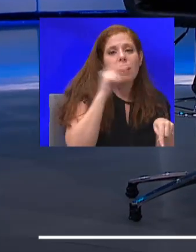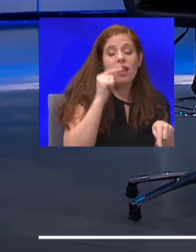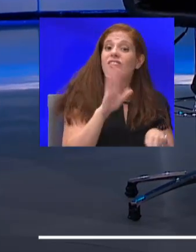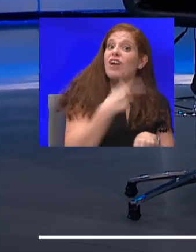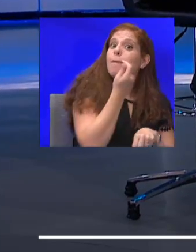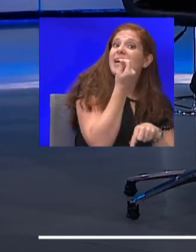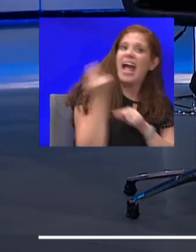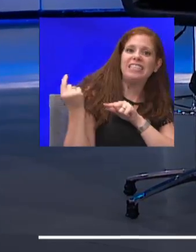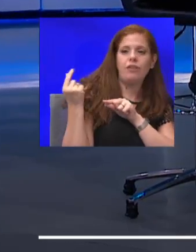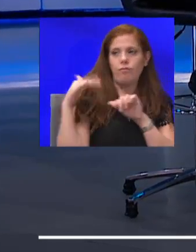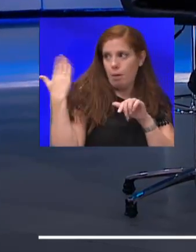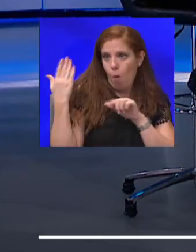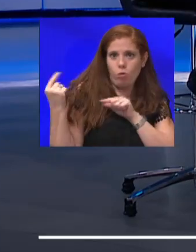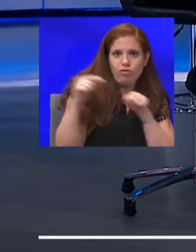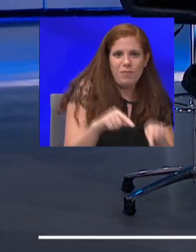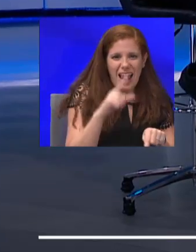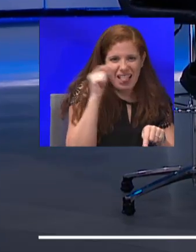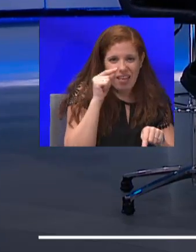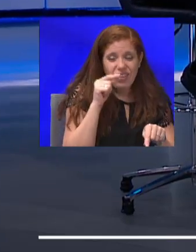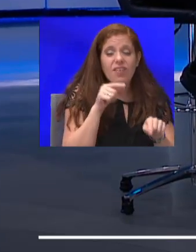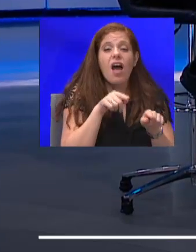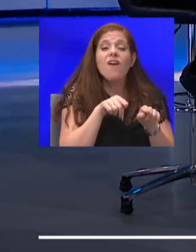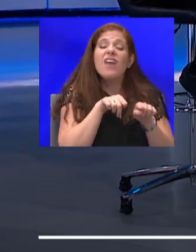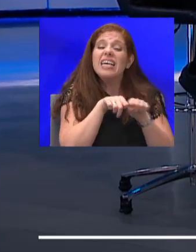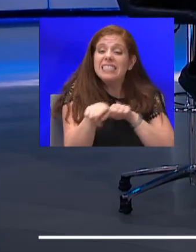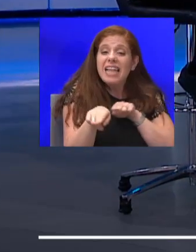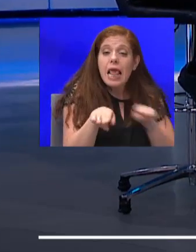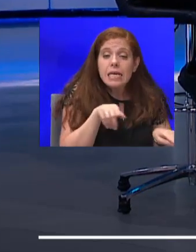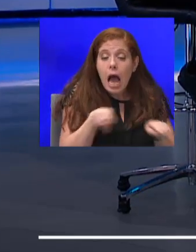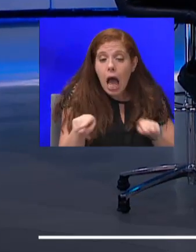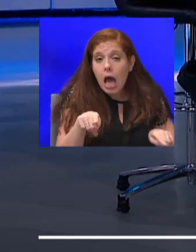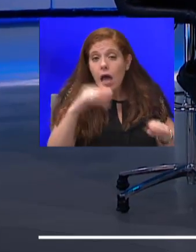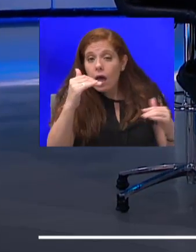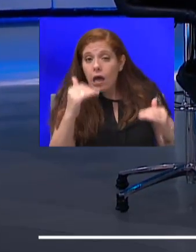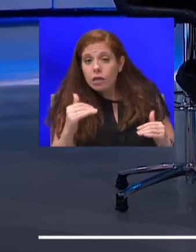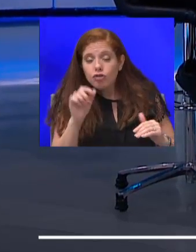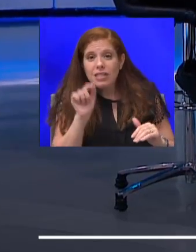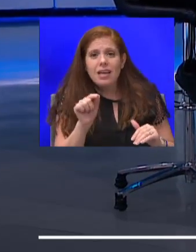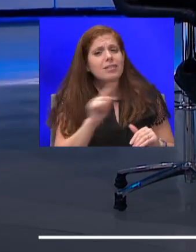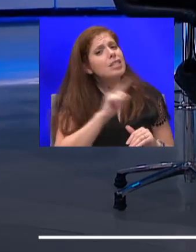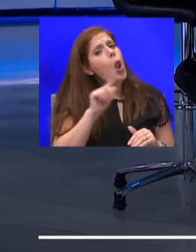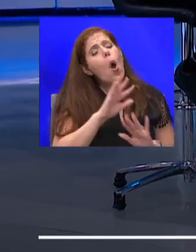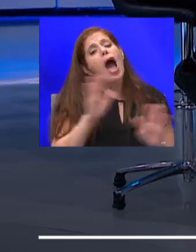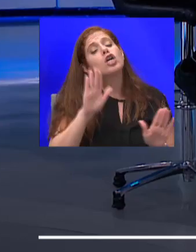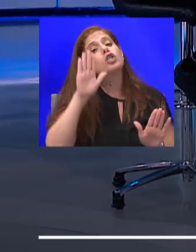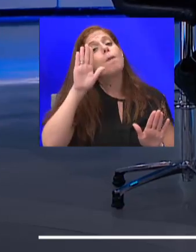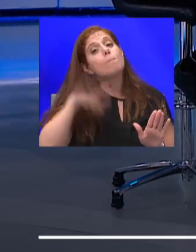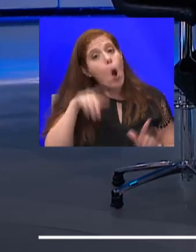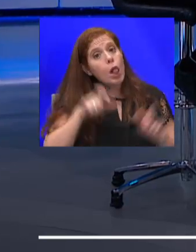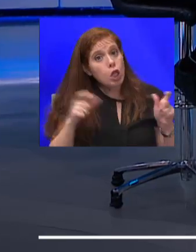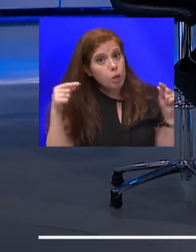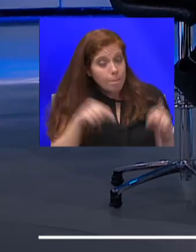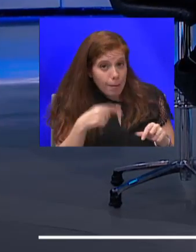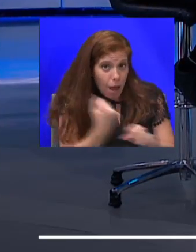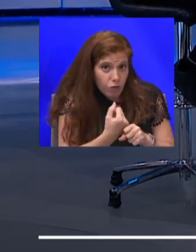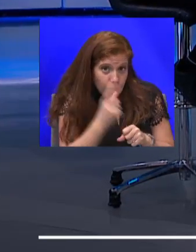ההזליגה של זה, לא רק פיזית, לא רק שפחות אנשים באים לעבוד בתל אביב, בגלל, כולנו יודעים,